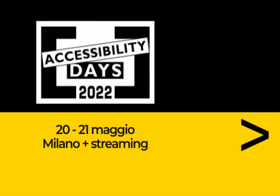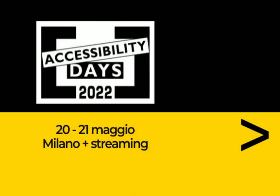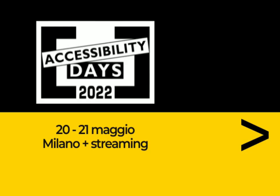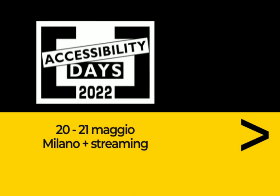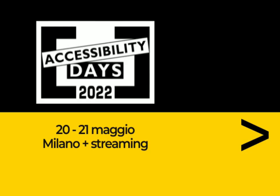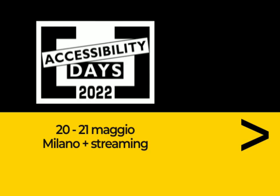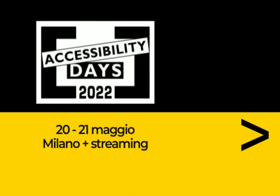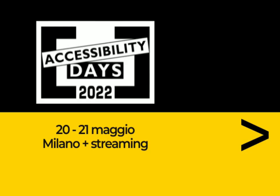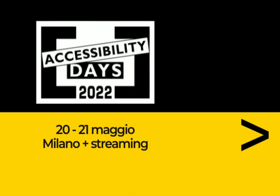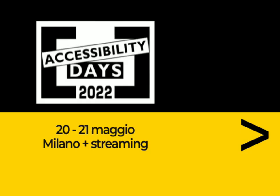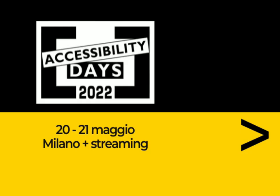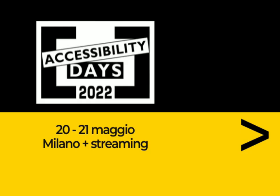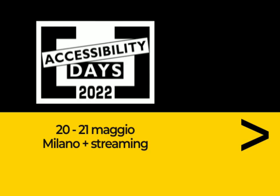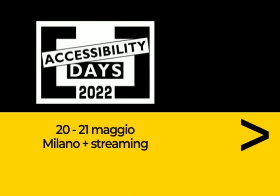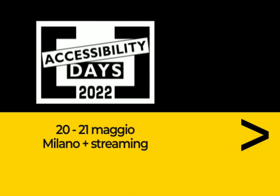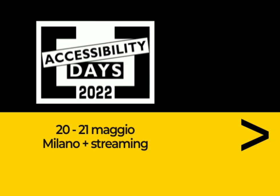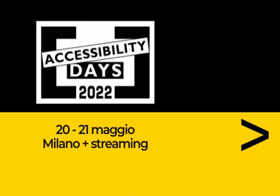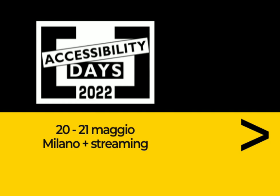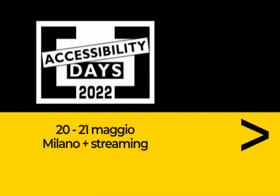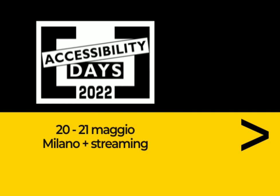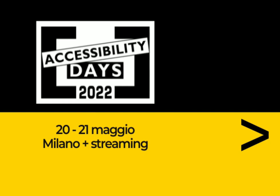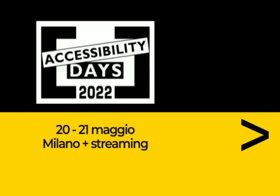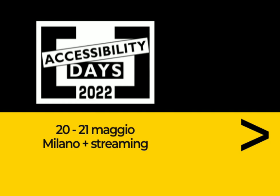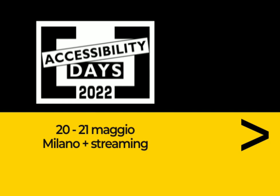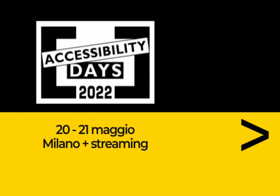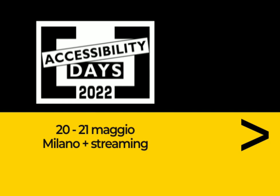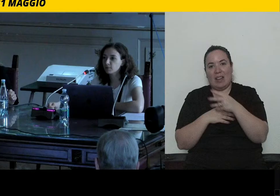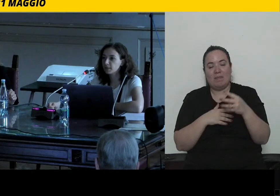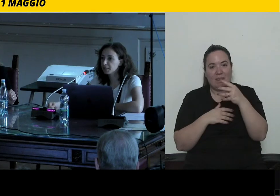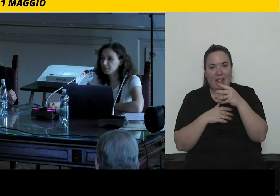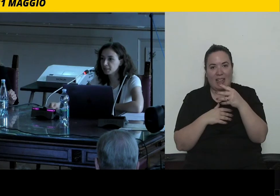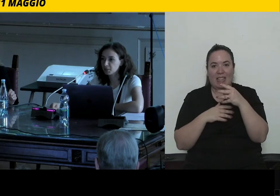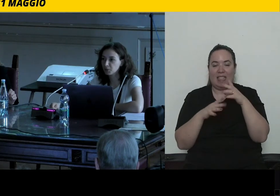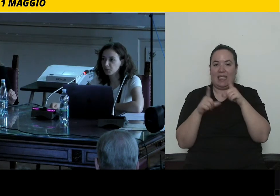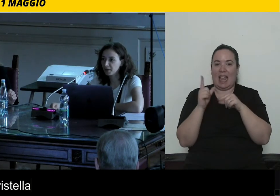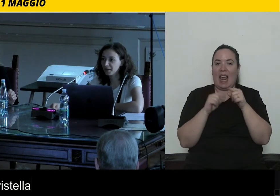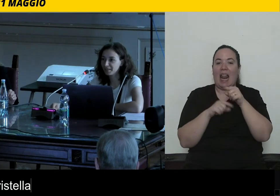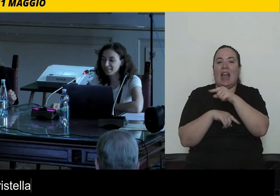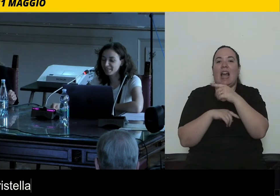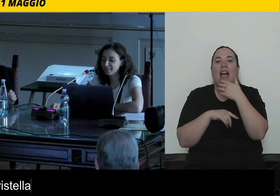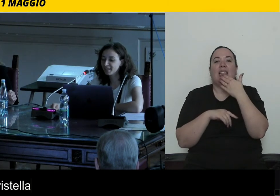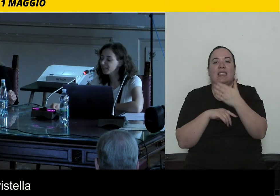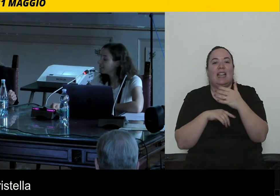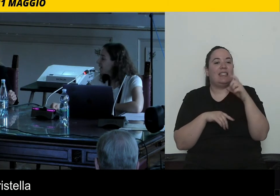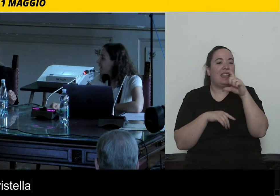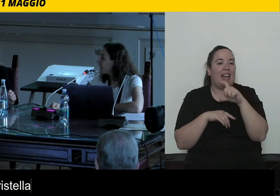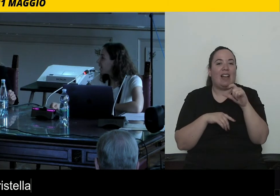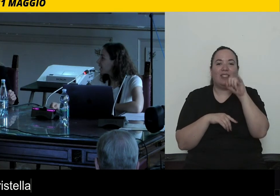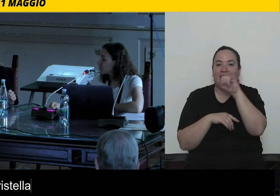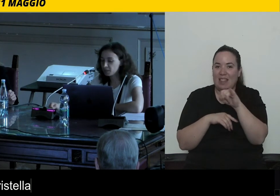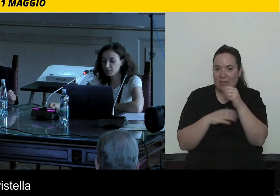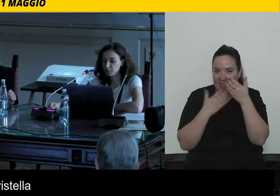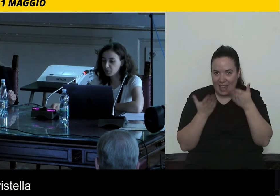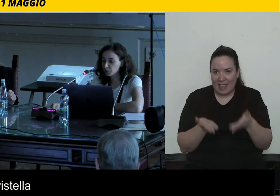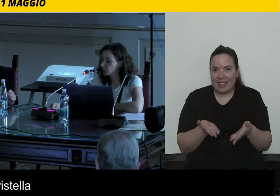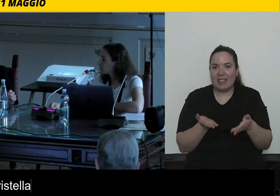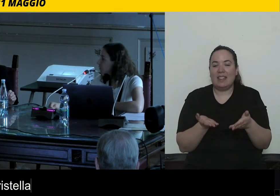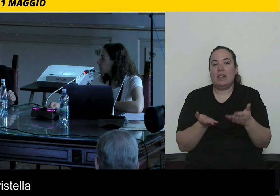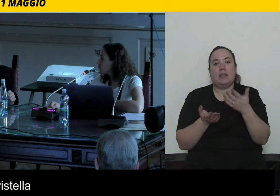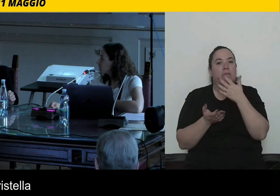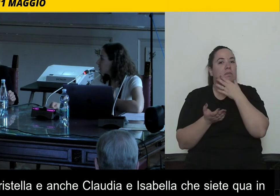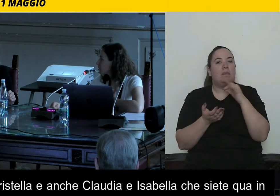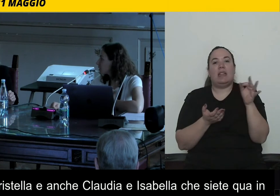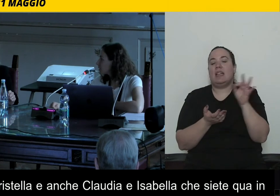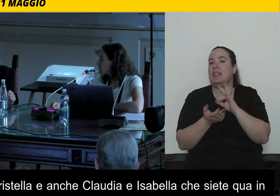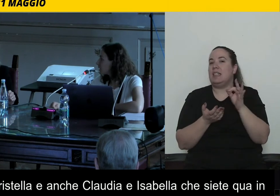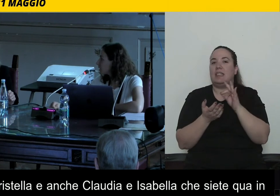Io ringrazio Maristella e anche Claudia e Isabella, che siete qua in sala, è un bellissimo progetto